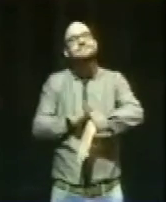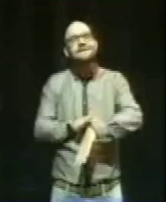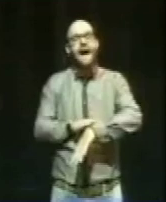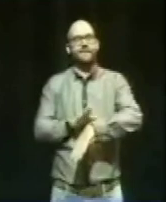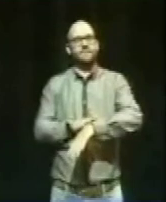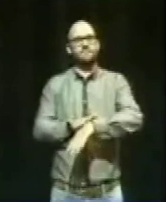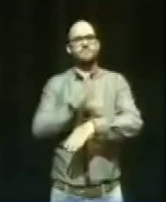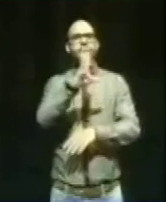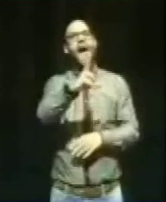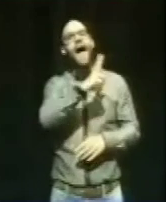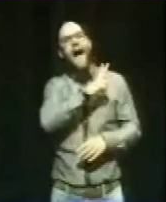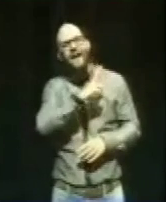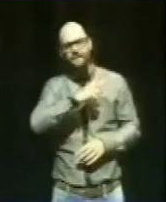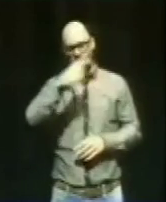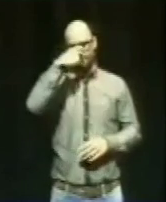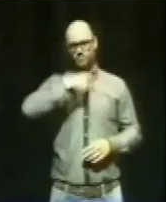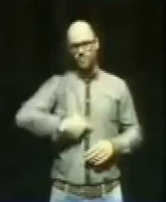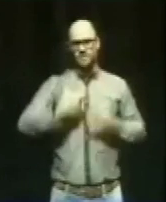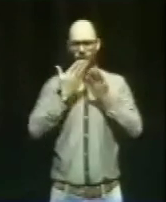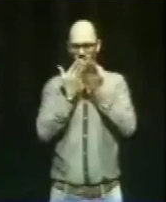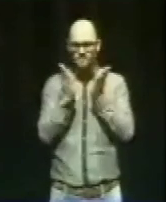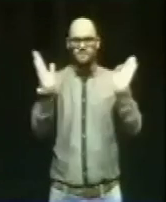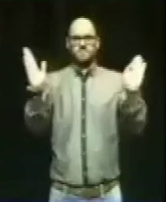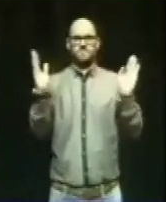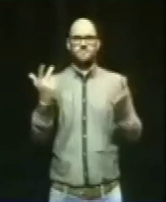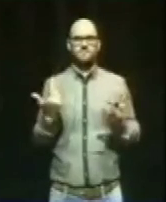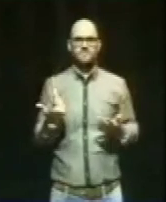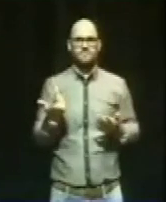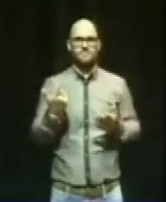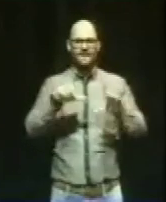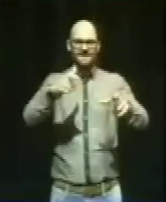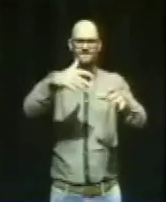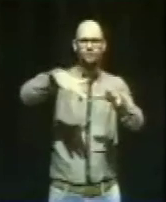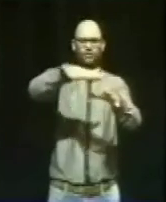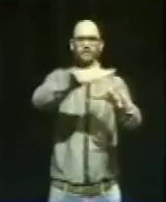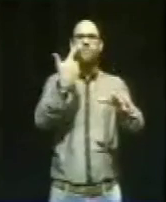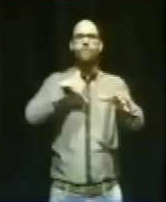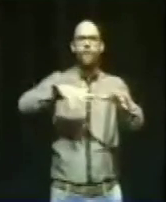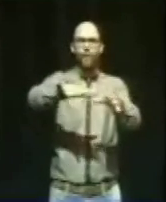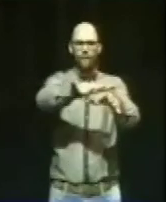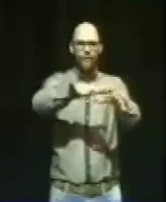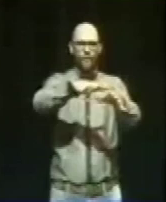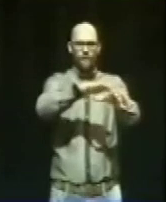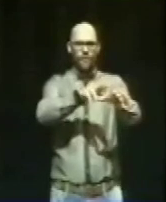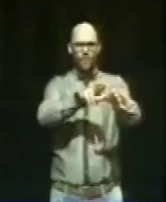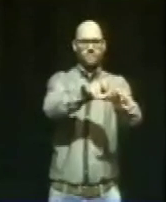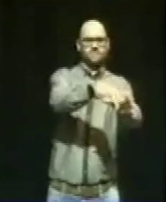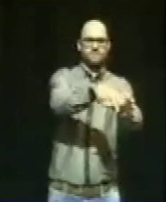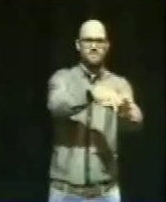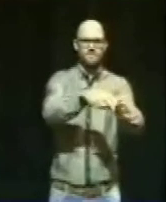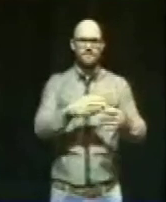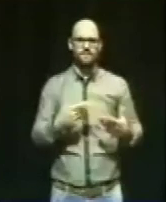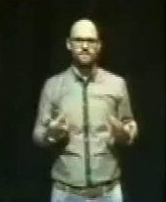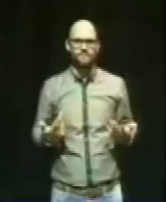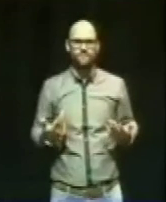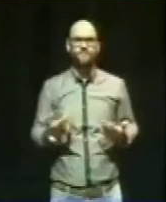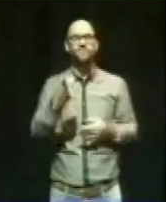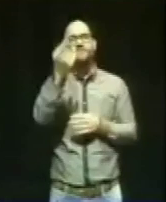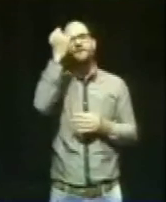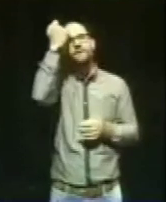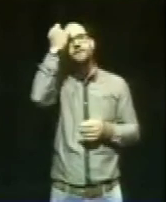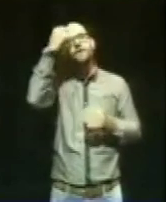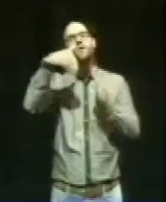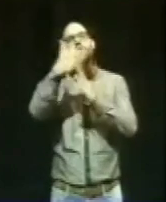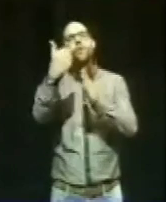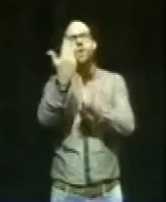Persönlichkeit zu entwickeln, seinen Platz in der Gesellschaft zu finden. Das wird neue Ideen und viel